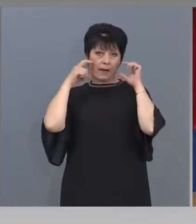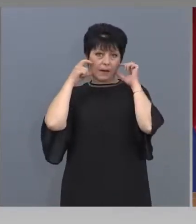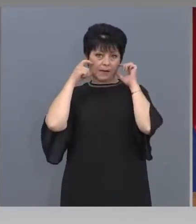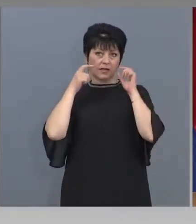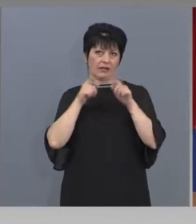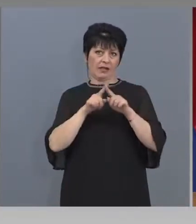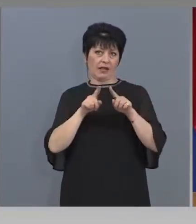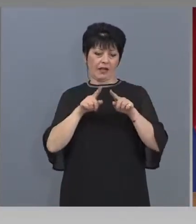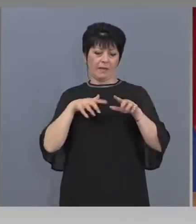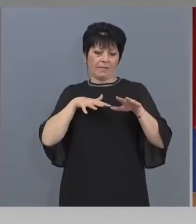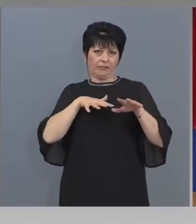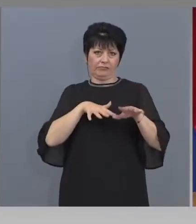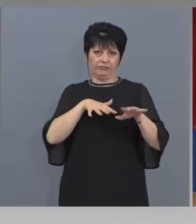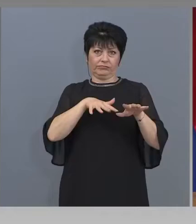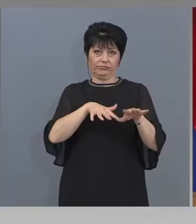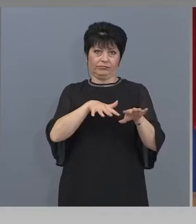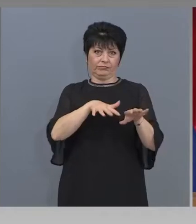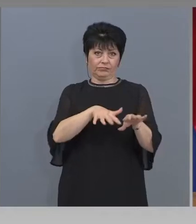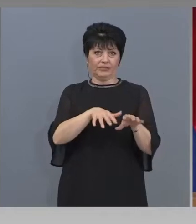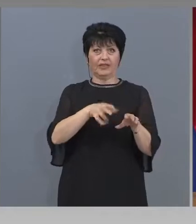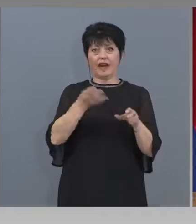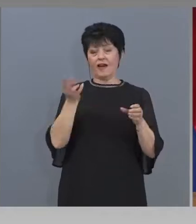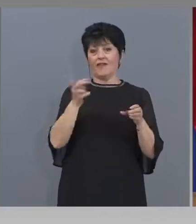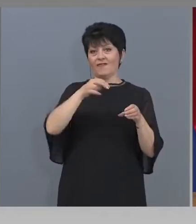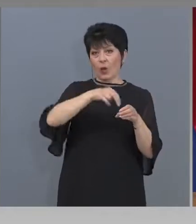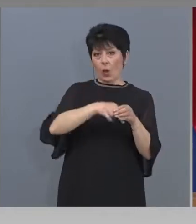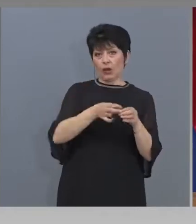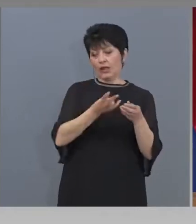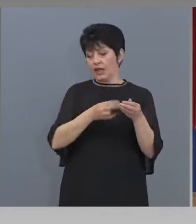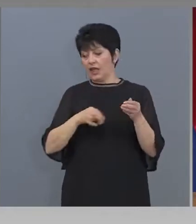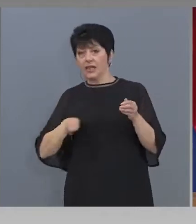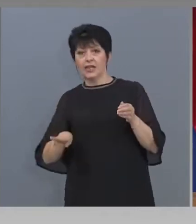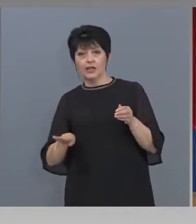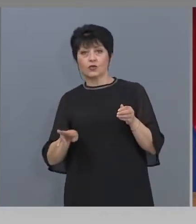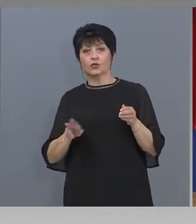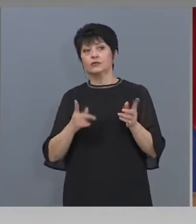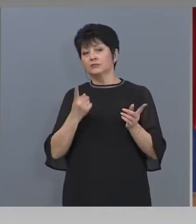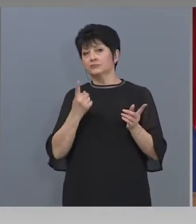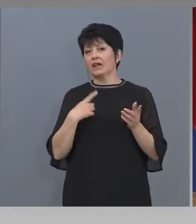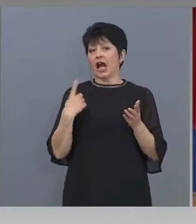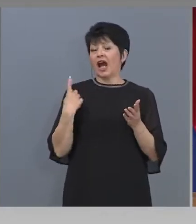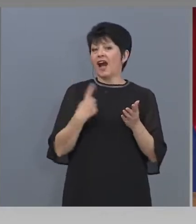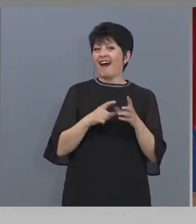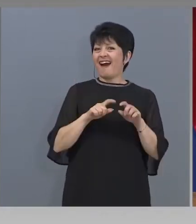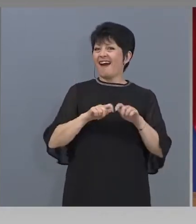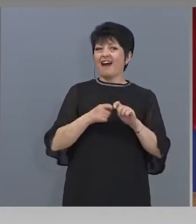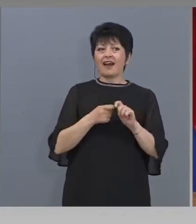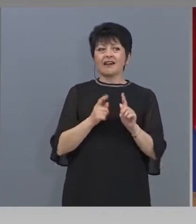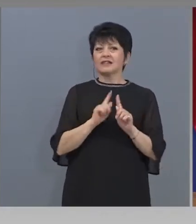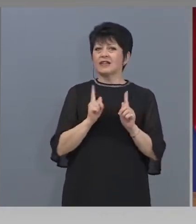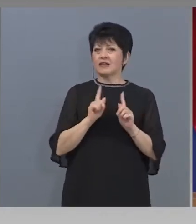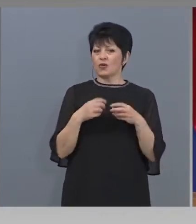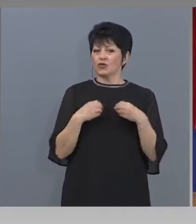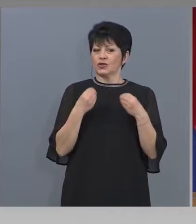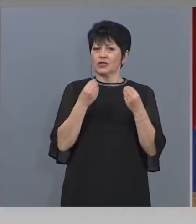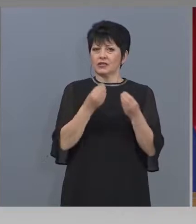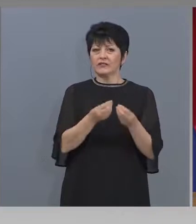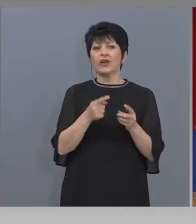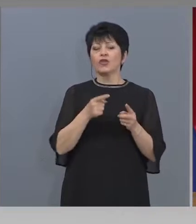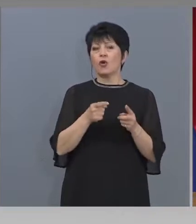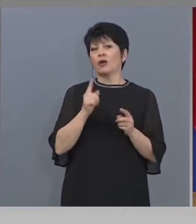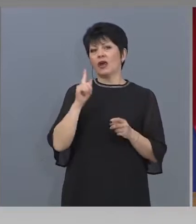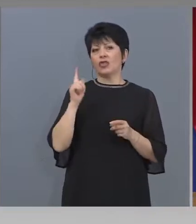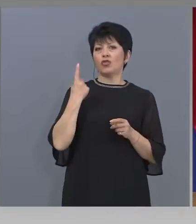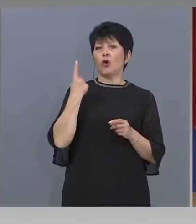потоците при настаняване и излизане. Мисля, че гаранция никой не може да даде, но едно много ниво на сигурност